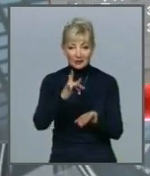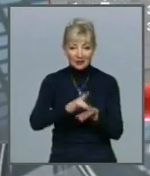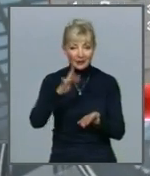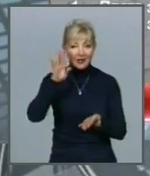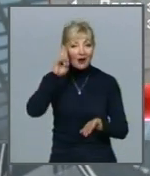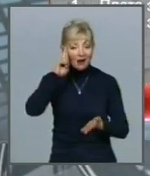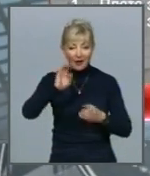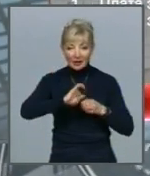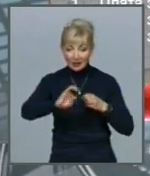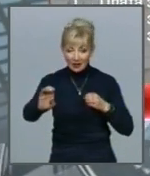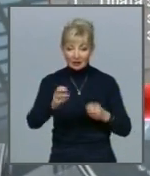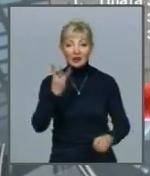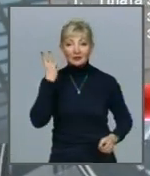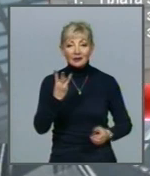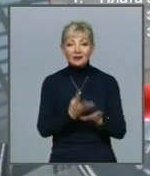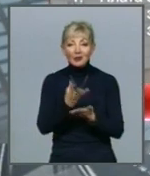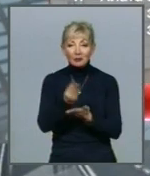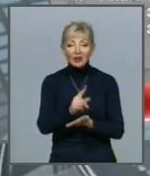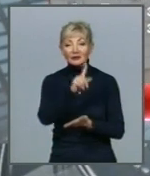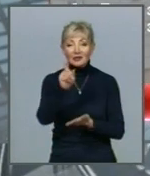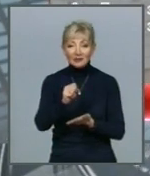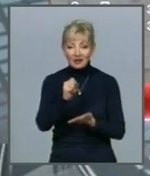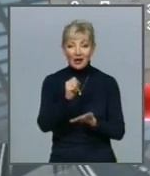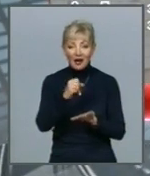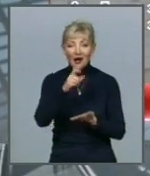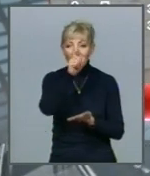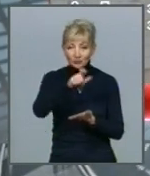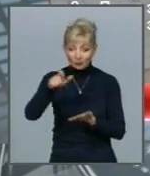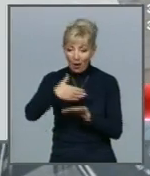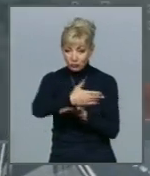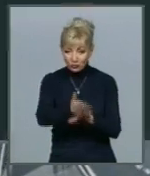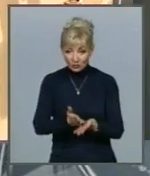водовідведення Третє, плата за абонентське обслуговування